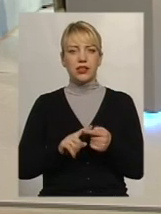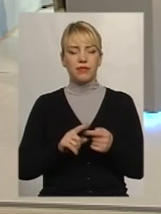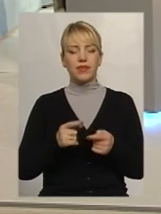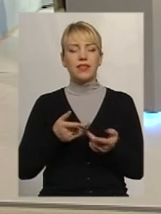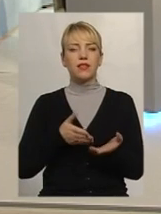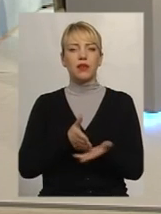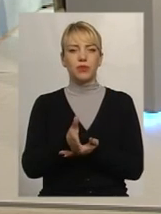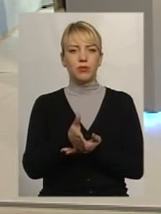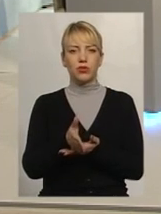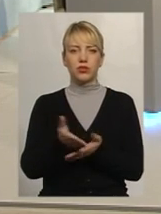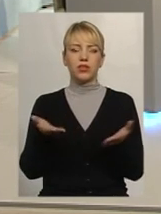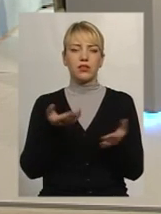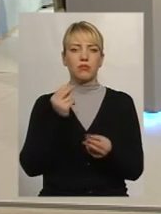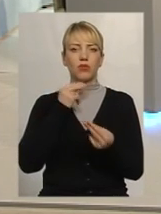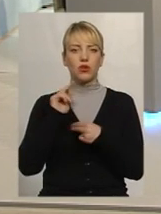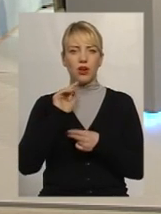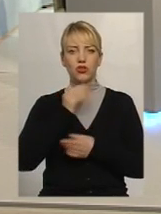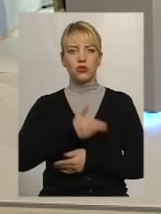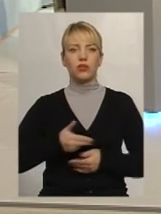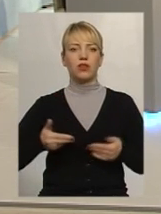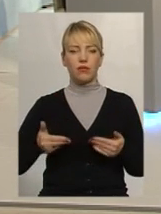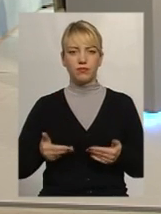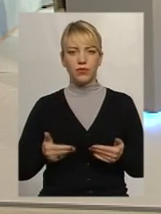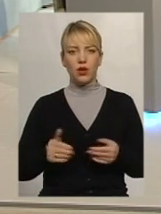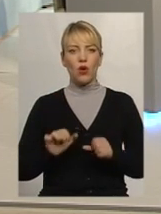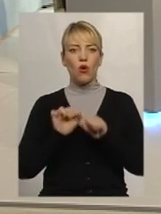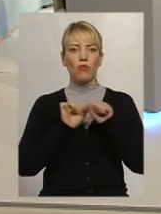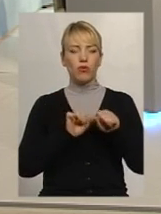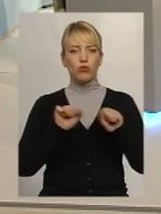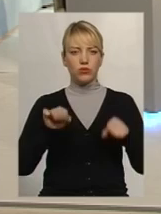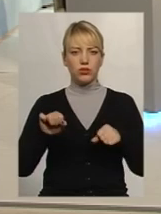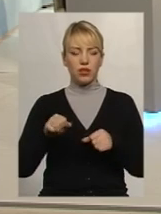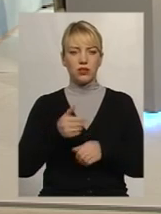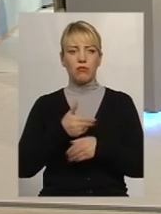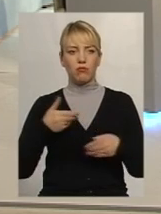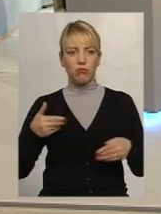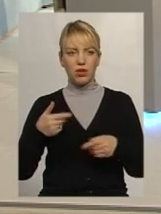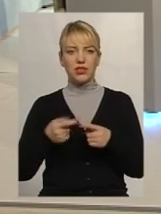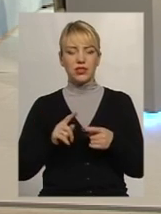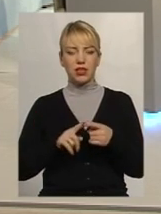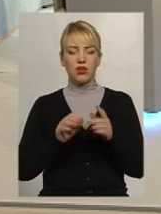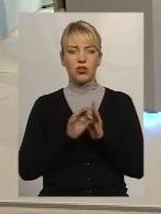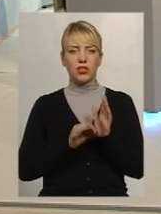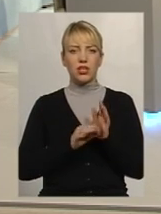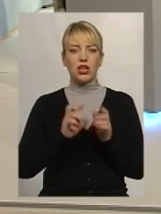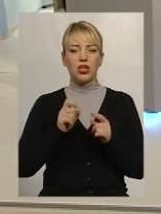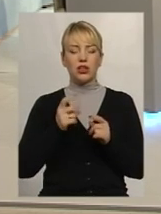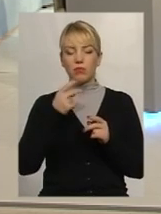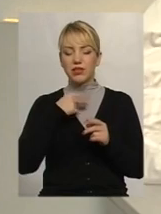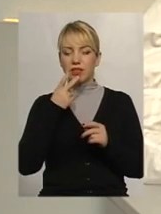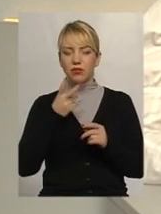напрямок, який покращує нам обороноздатність. Тобто, ми розсінняємо це через таку призму.